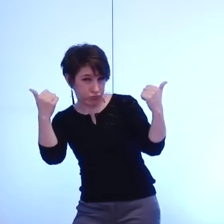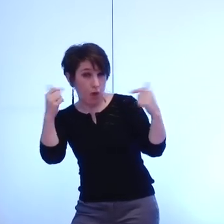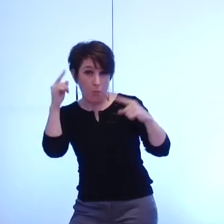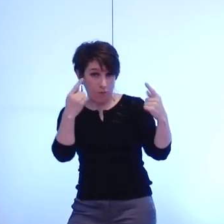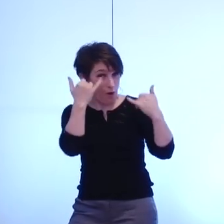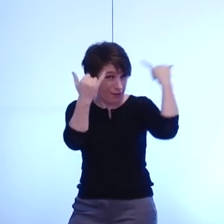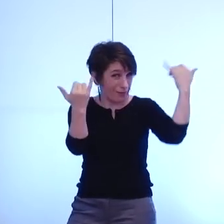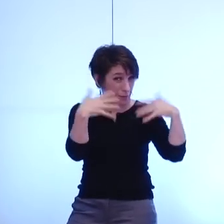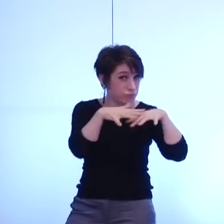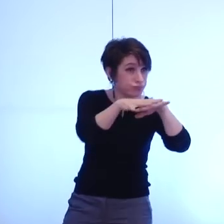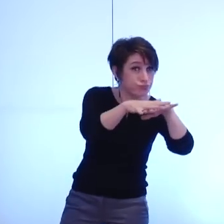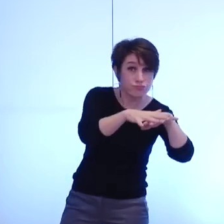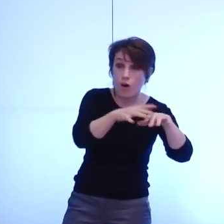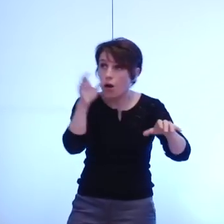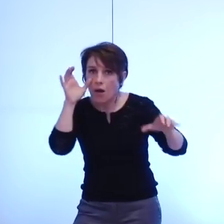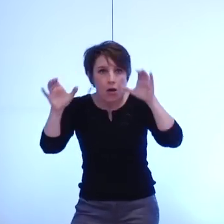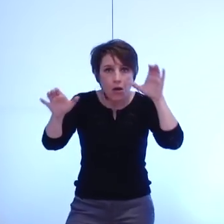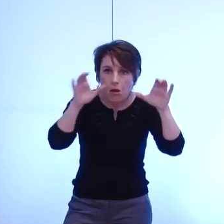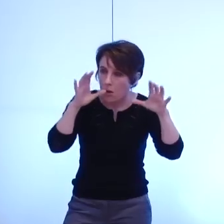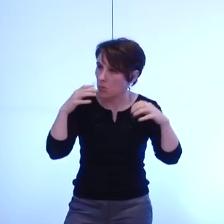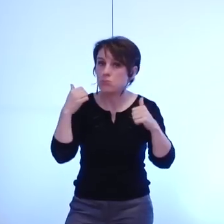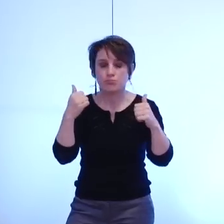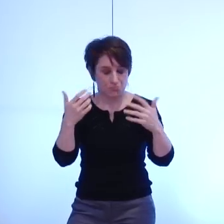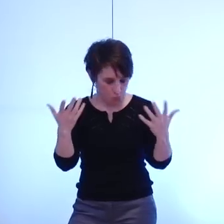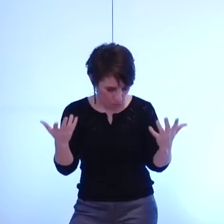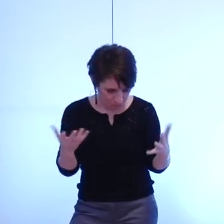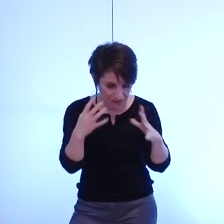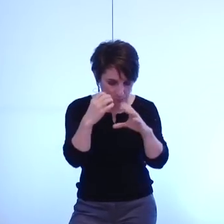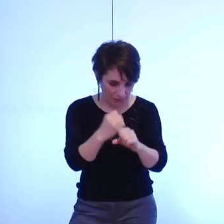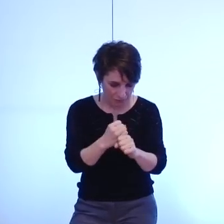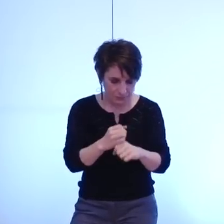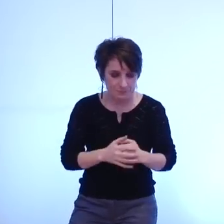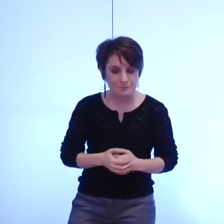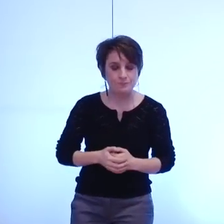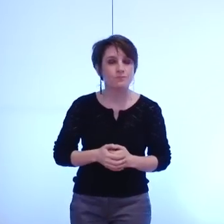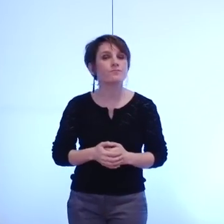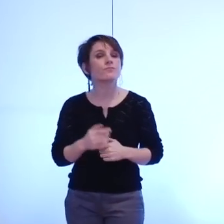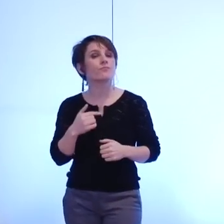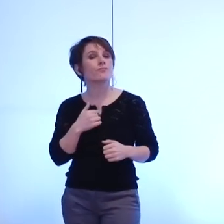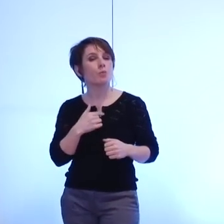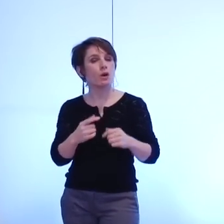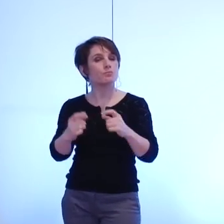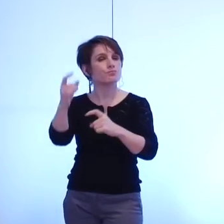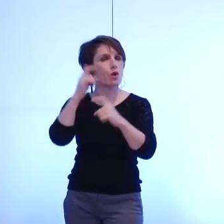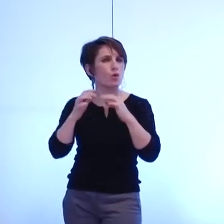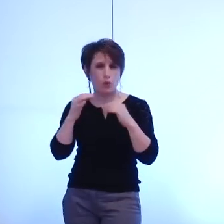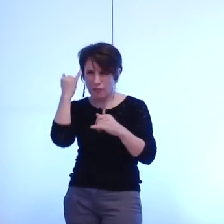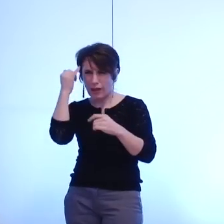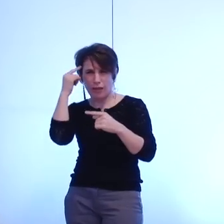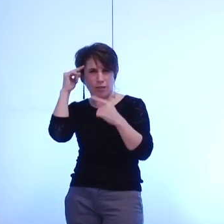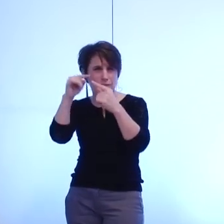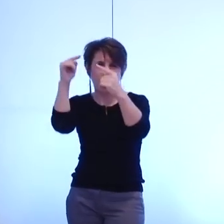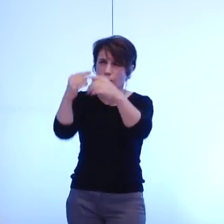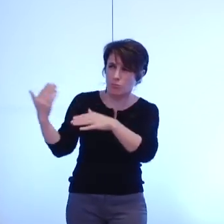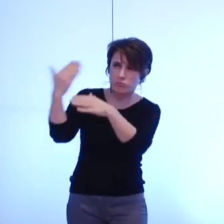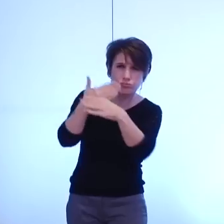bref je vais revenir sur un certain nombre de points qui ont été évoqués pas forcément d'ailleurs ni